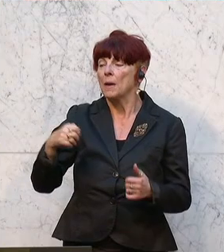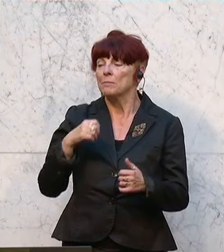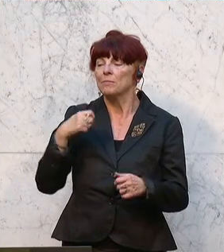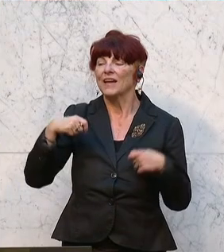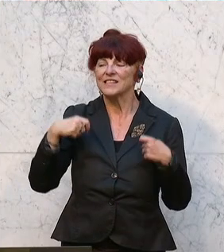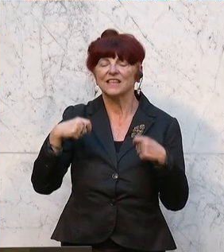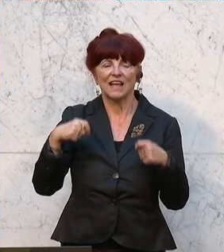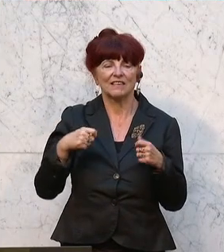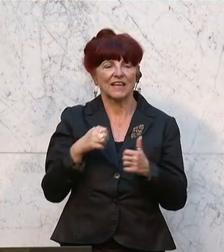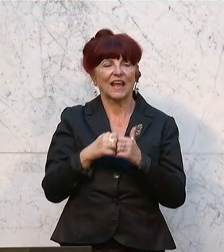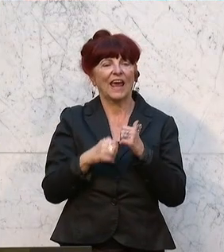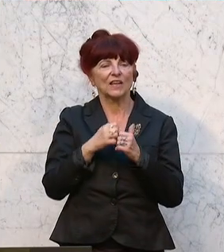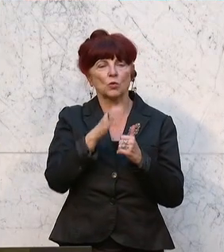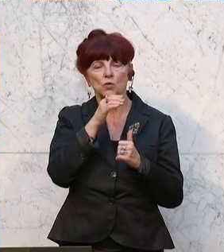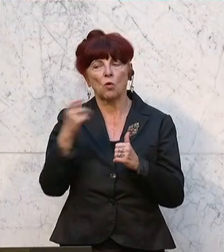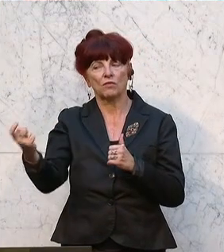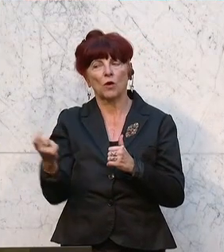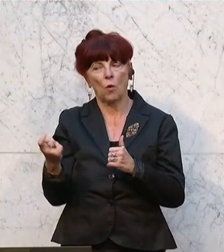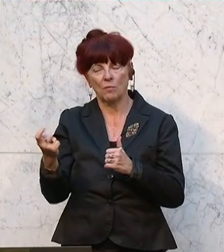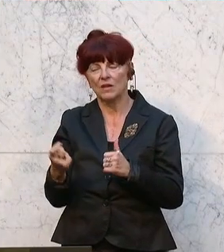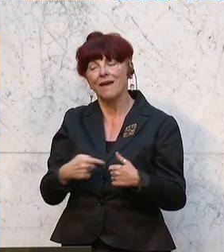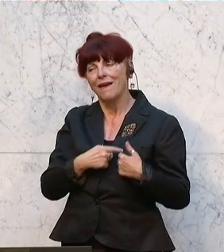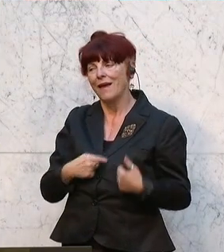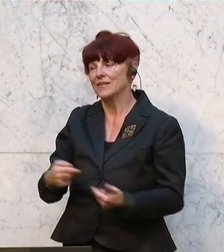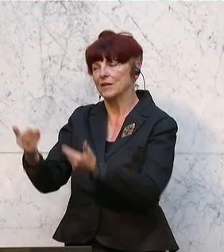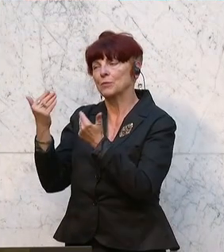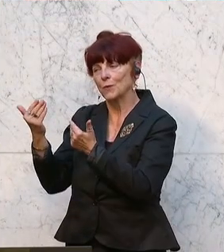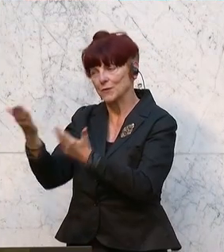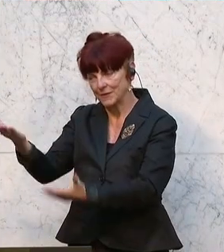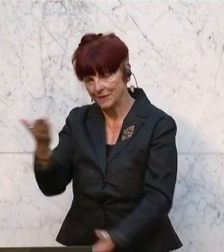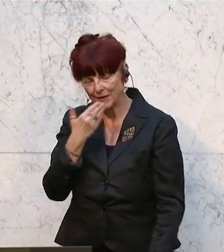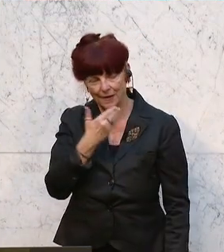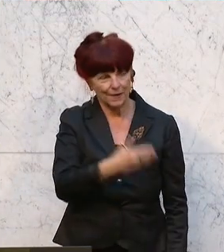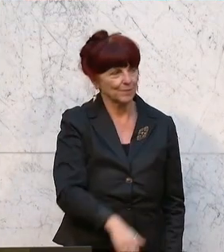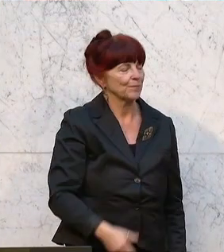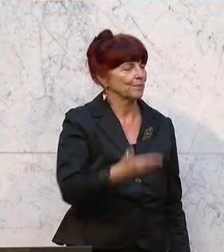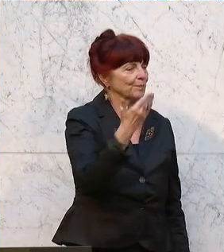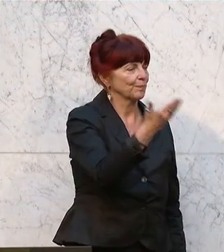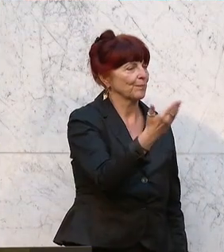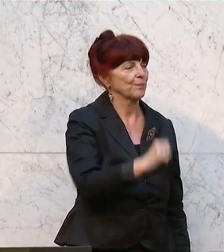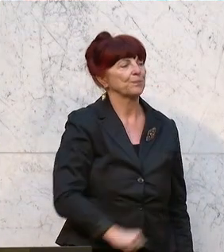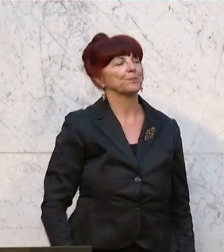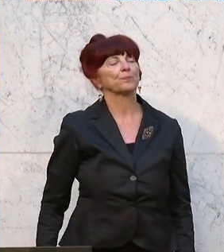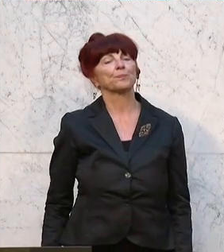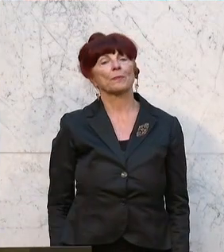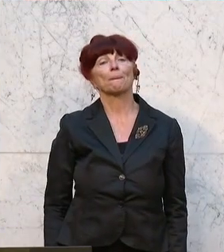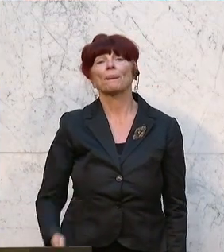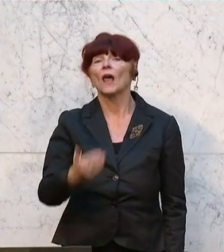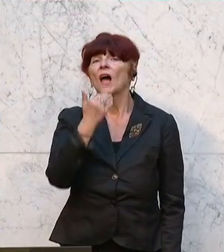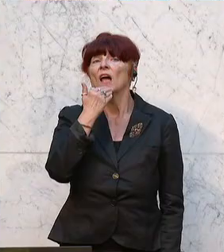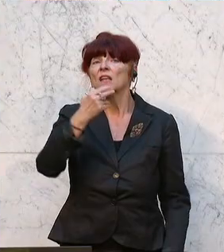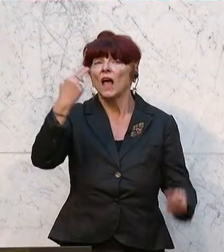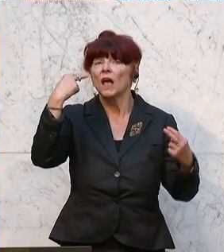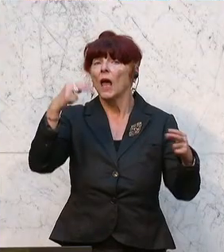zurückgegangen. Grund dafür waren unter anderem höhere Steuereinnahmen aufgrund der höheren Inflation und beträchtliche Gewinnausschüttungen der